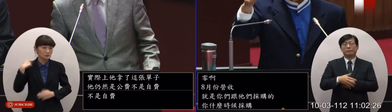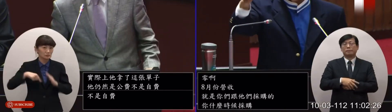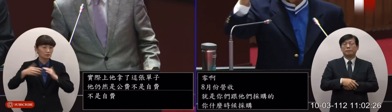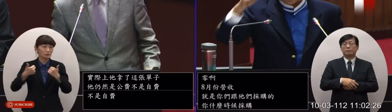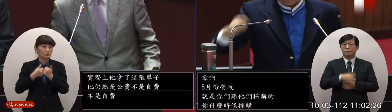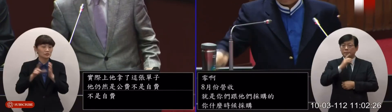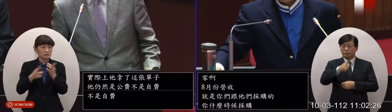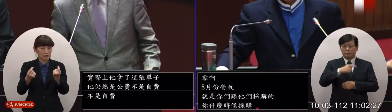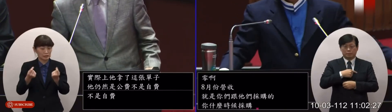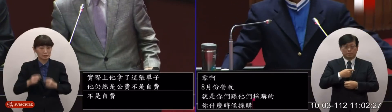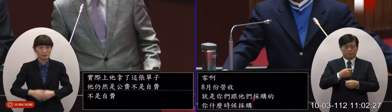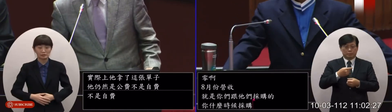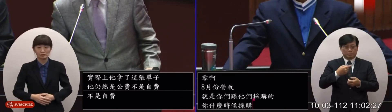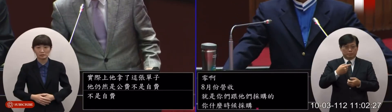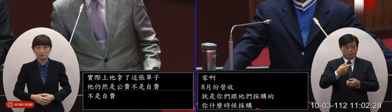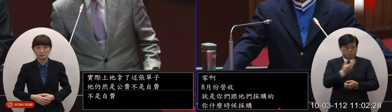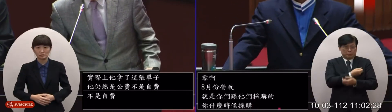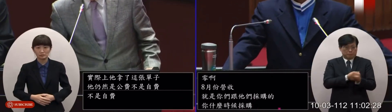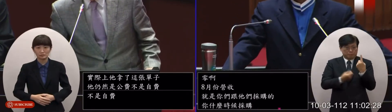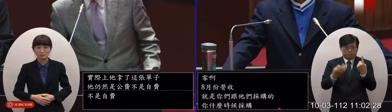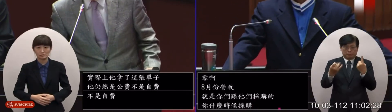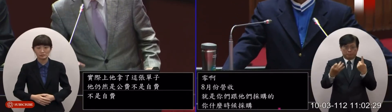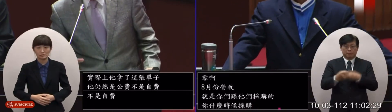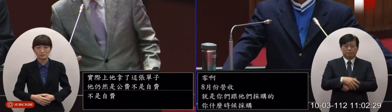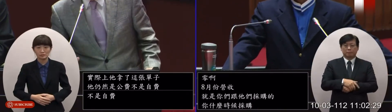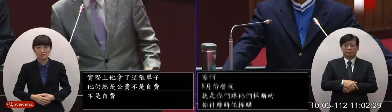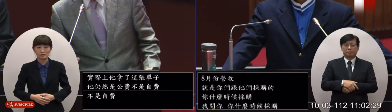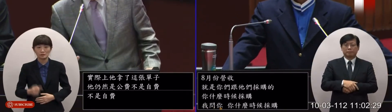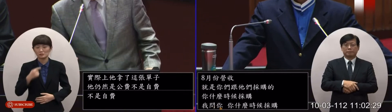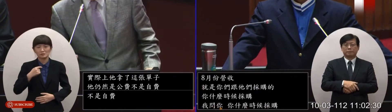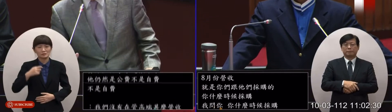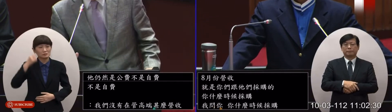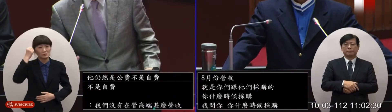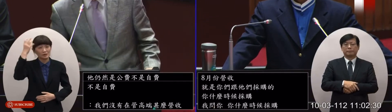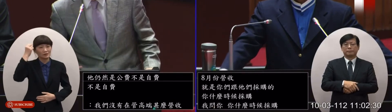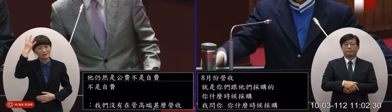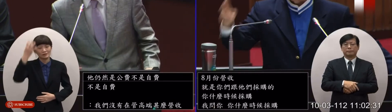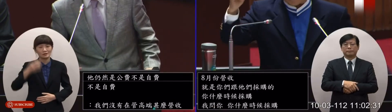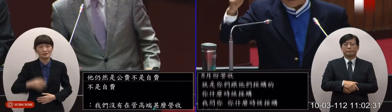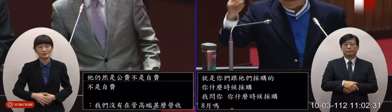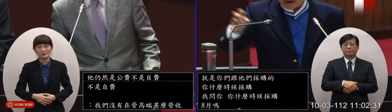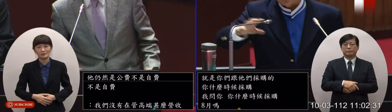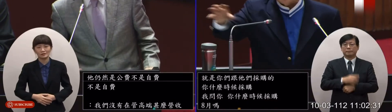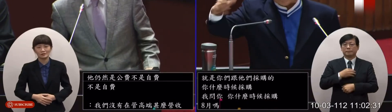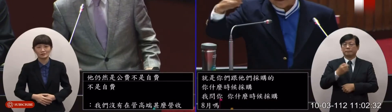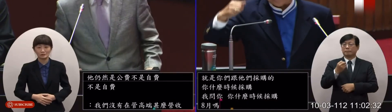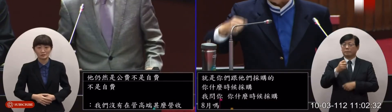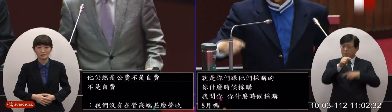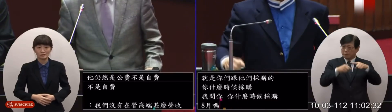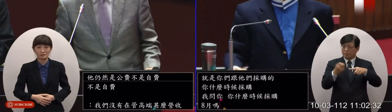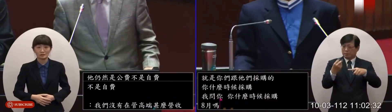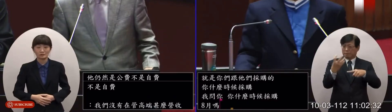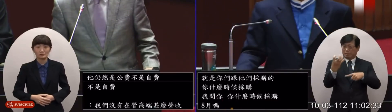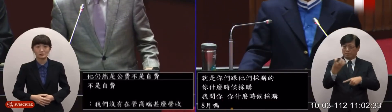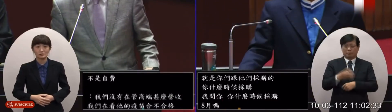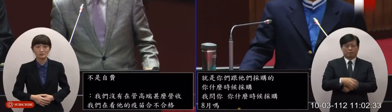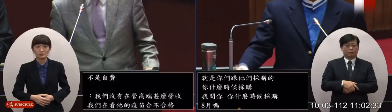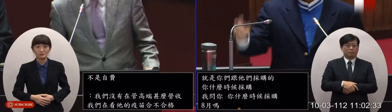問你一記多少錢呃這我沒有記起來兩百兩均兩百四